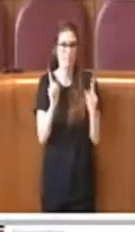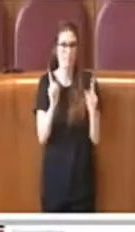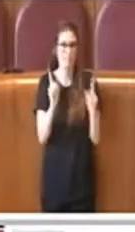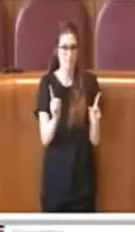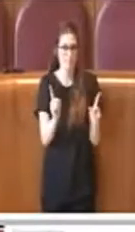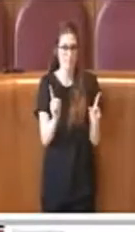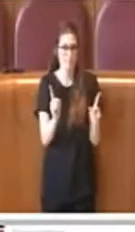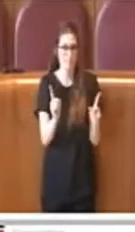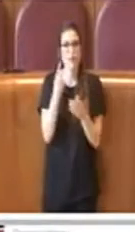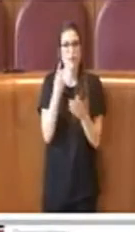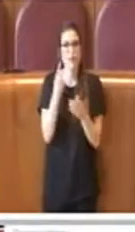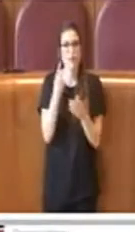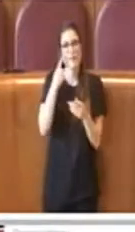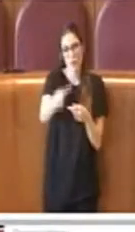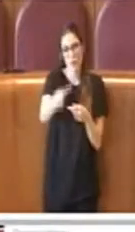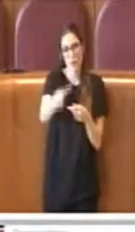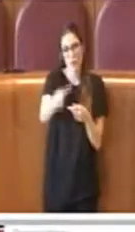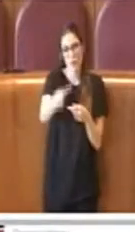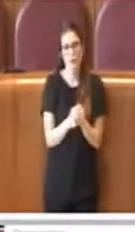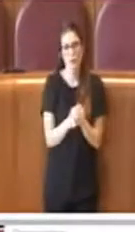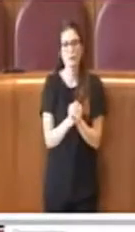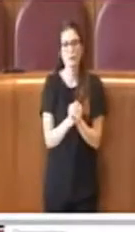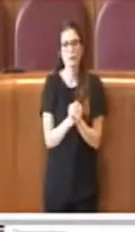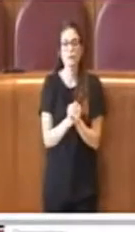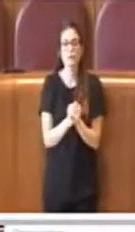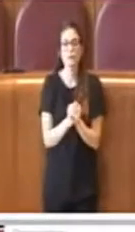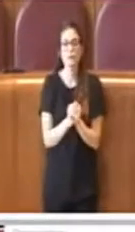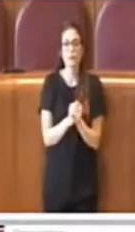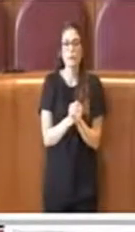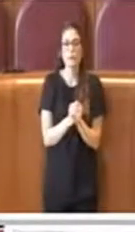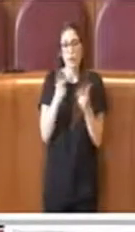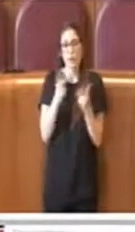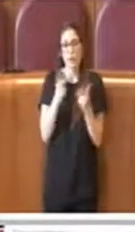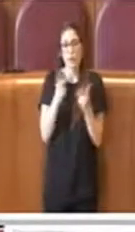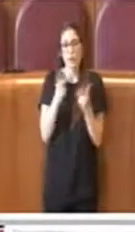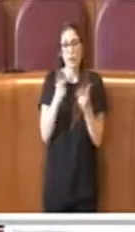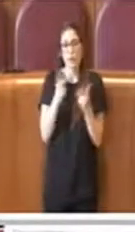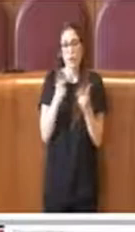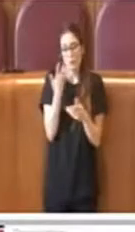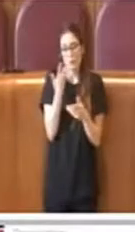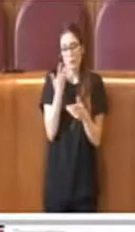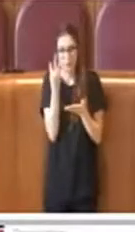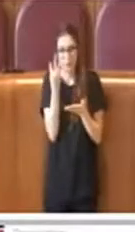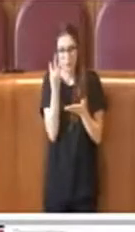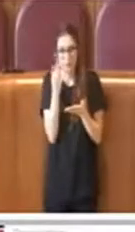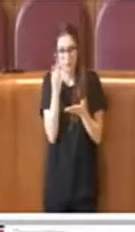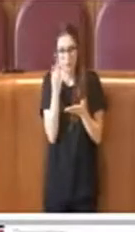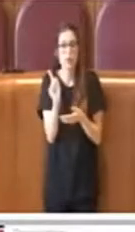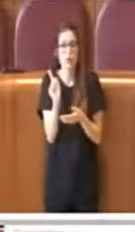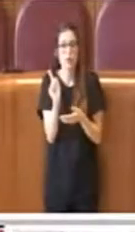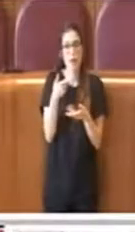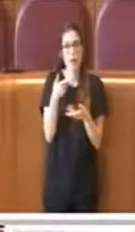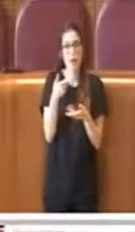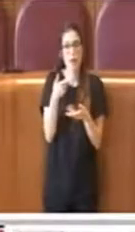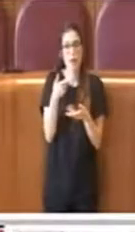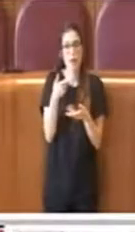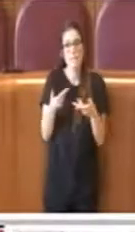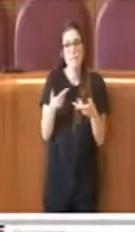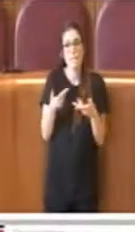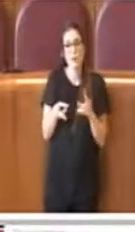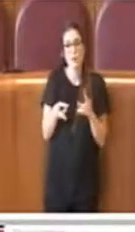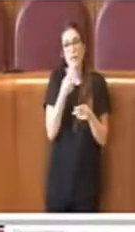consulte municipali, lo vedremo in seguito. Di fatto però ci tengo già a specificare adesso che viene garantito un maggior peso alle